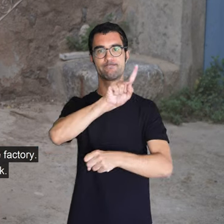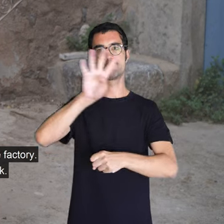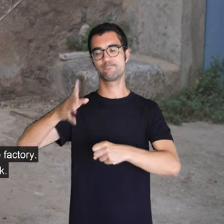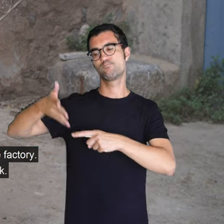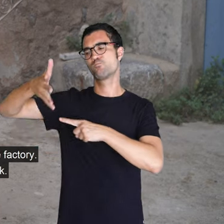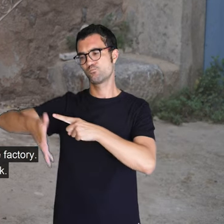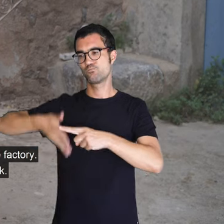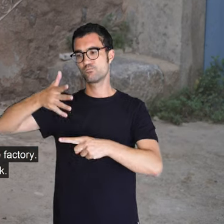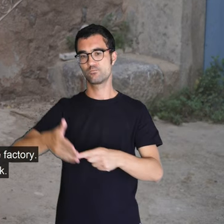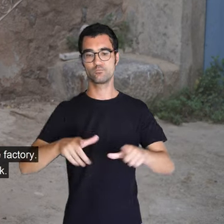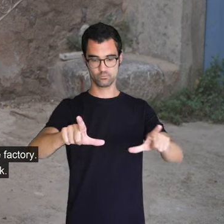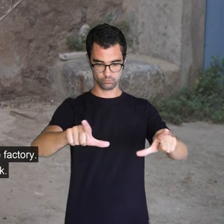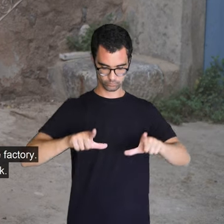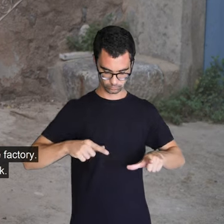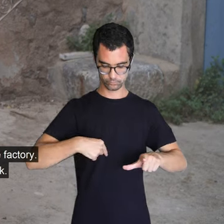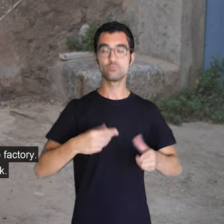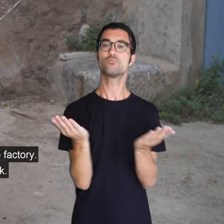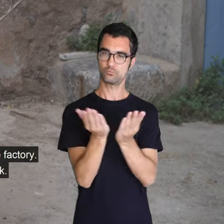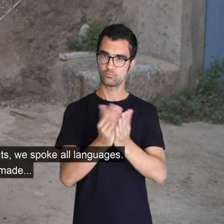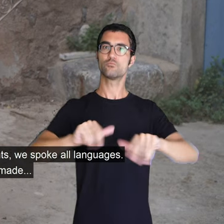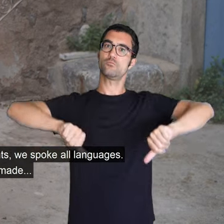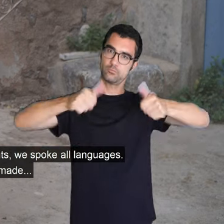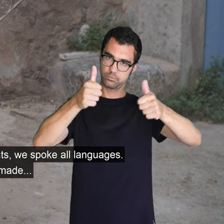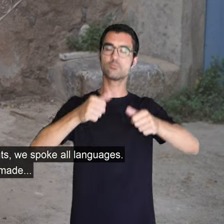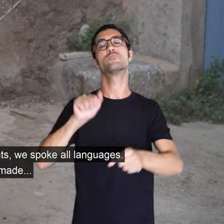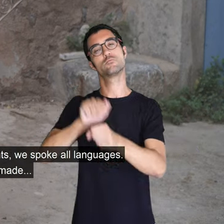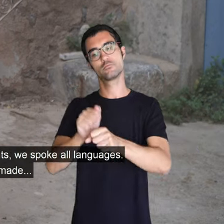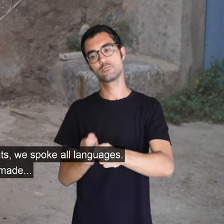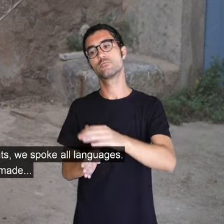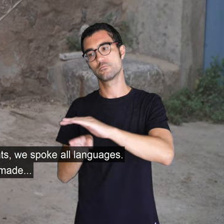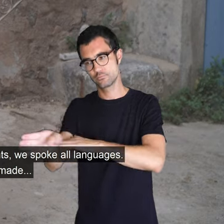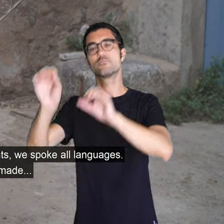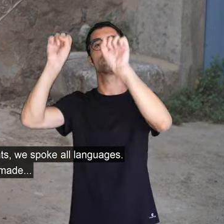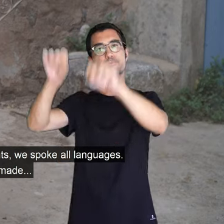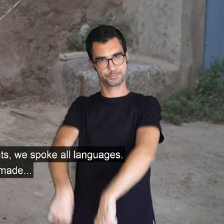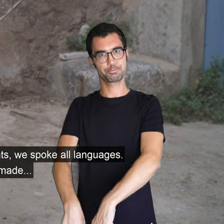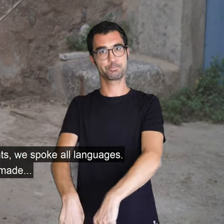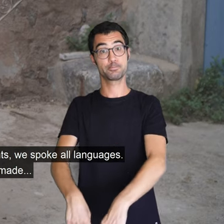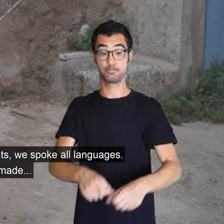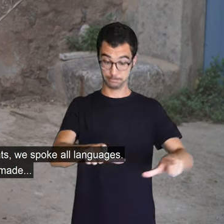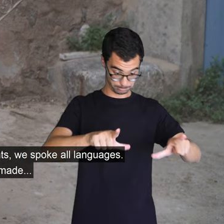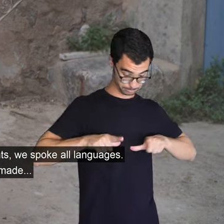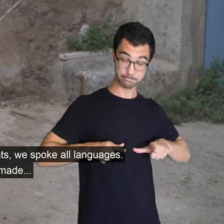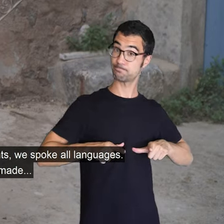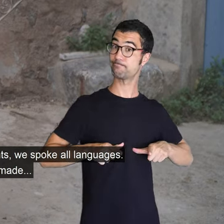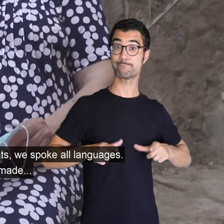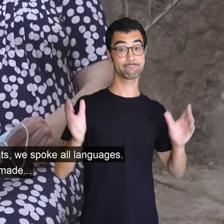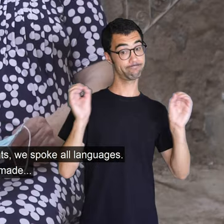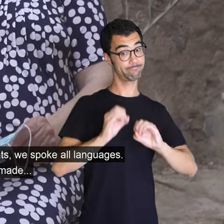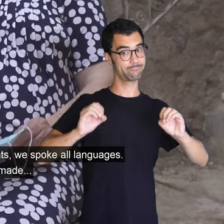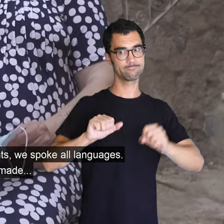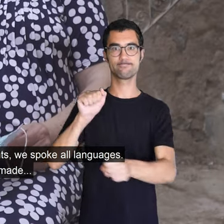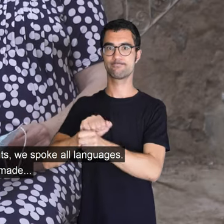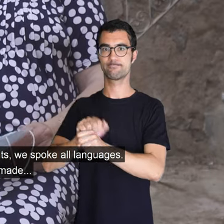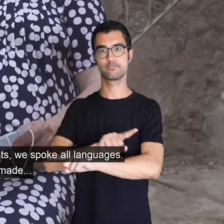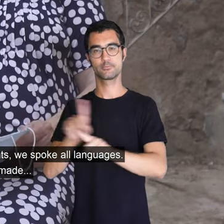certificat d'estudis i van poder anar a fer feina, perquè fins que no tenies el certificat no podies anar a feina, amb bicicleta. quan